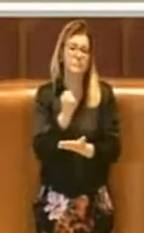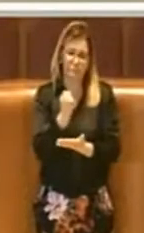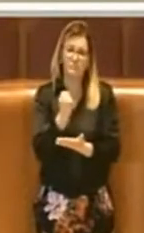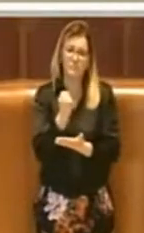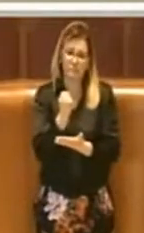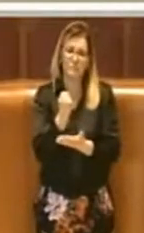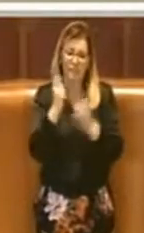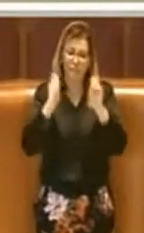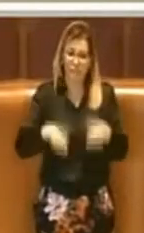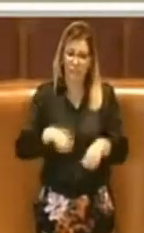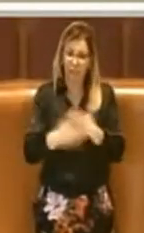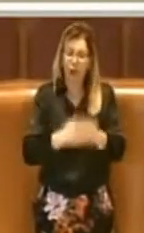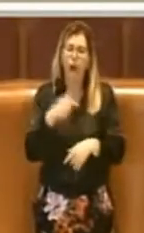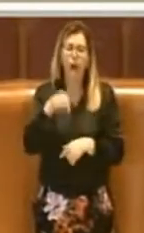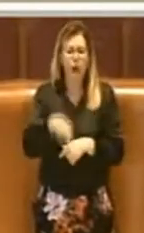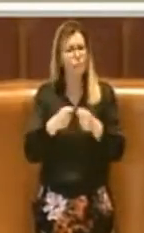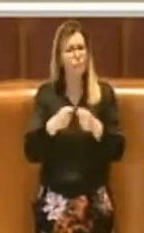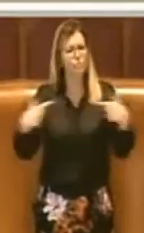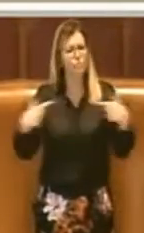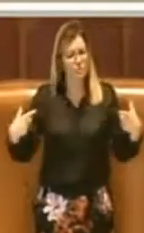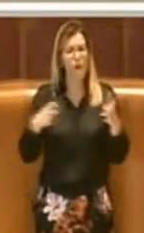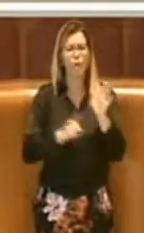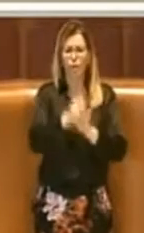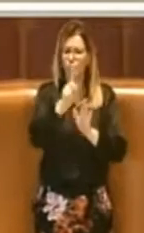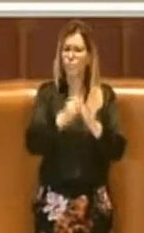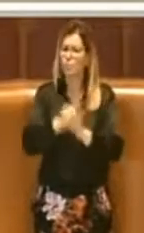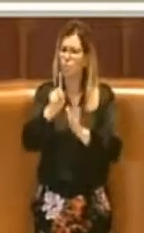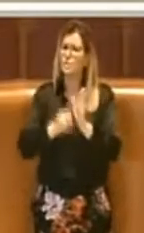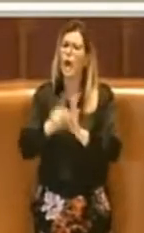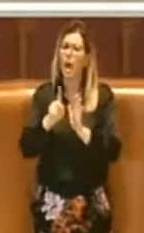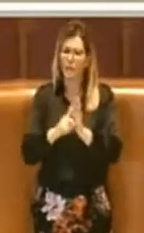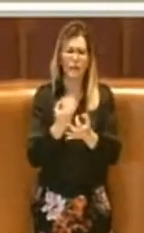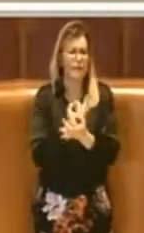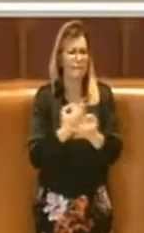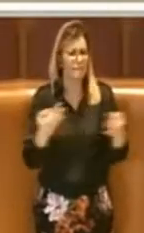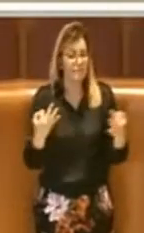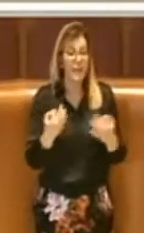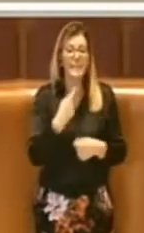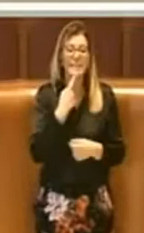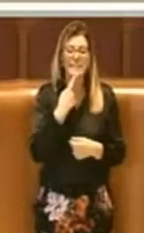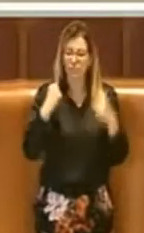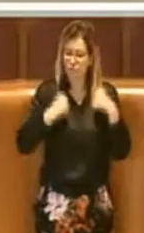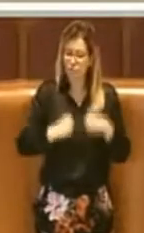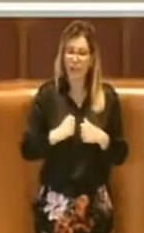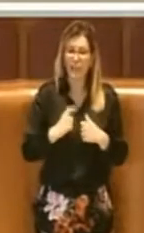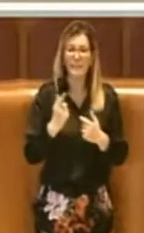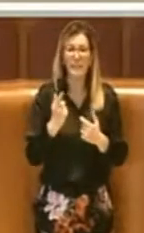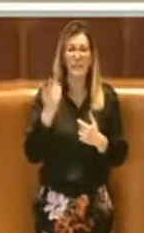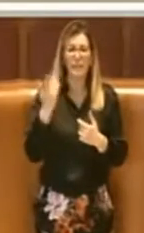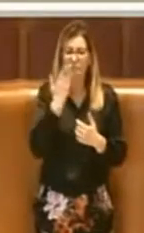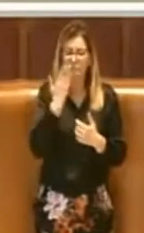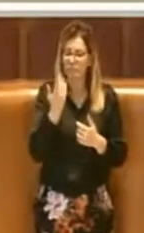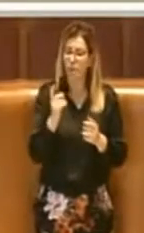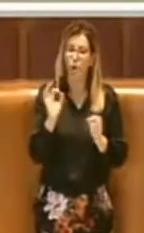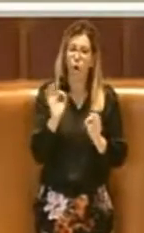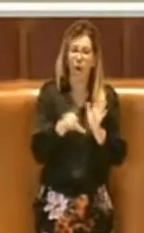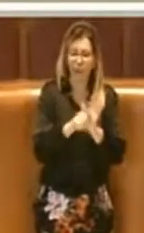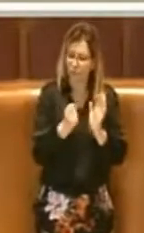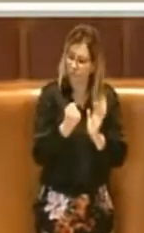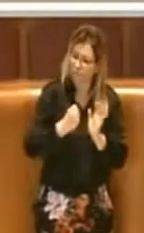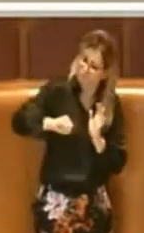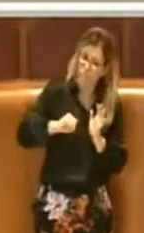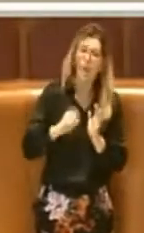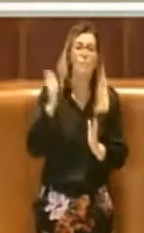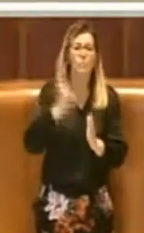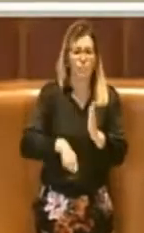sta avendo degli ottimi risultati nel sanzionamento dei cittadini incivili che sporcano la città. È per questo che è ovvio